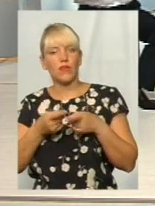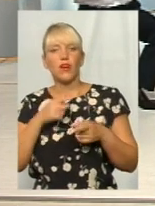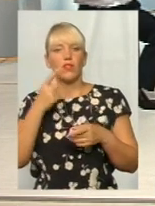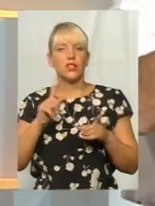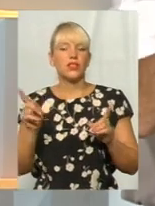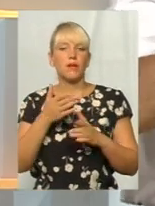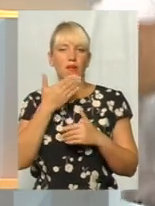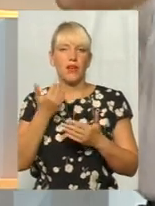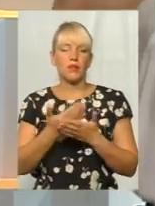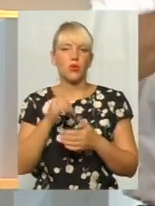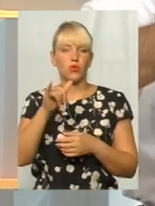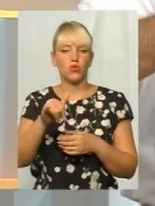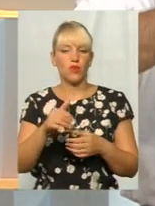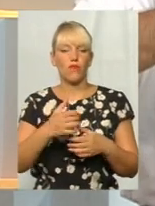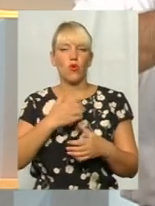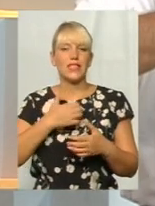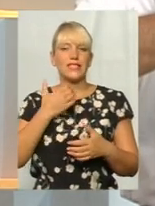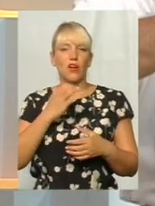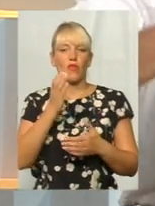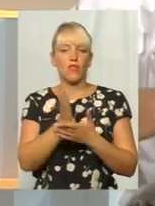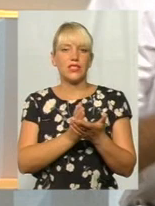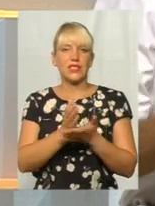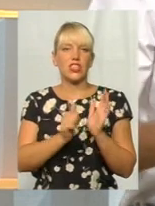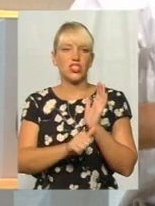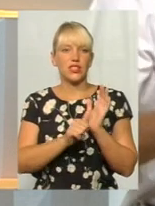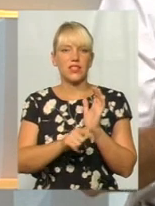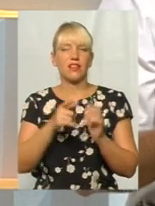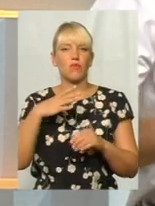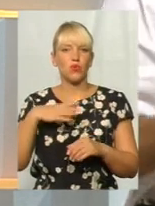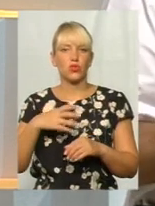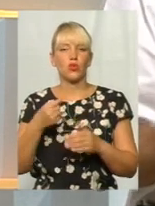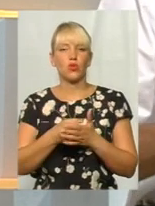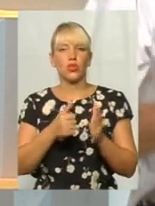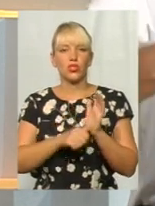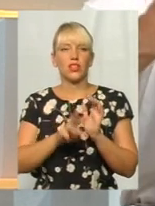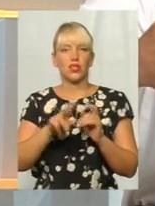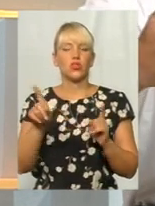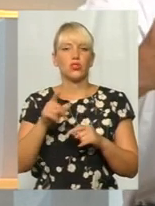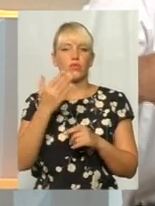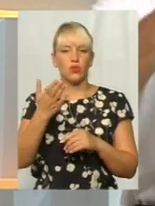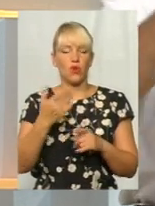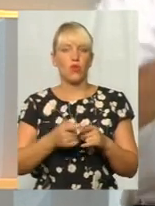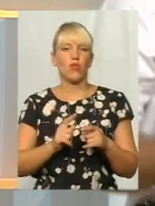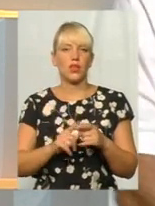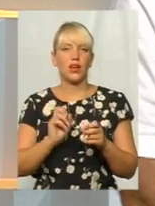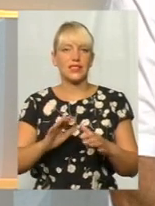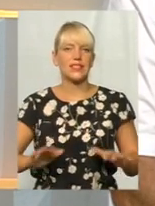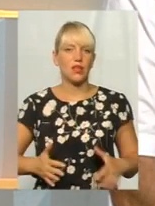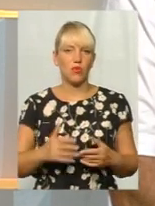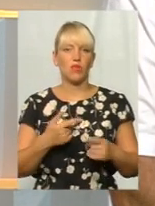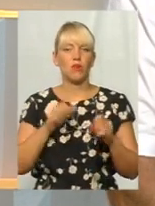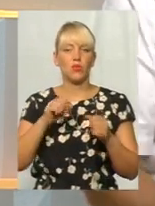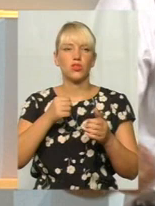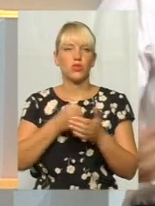цього страхового стажу 60, він мусить до 63. Але, щоб його це стимулювало до 63, може він до 65